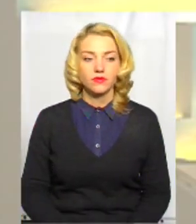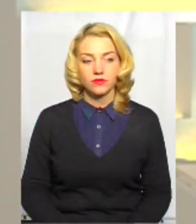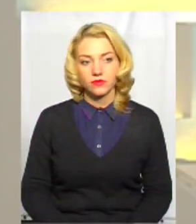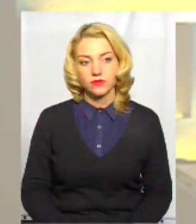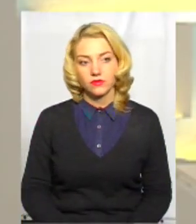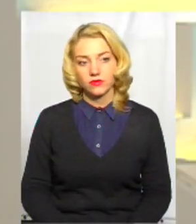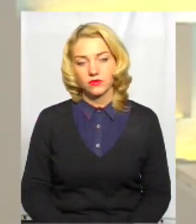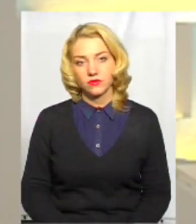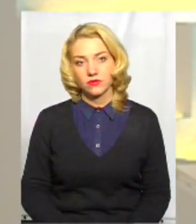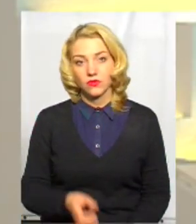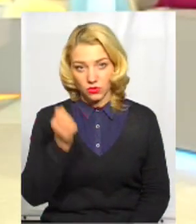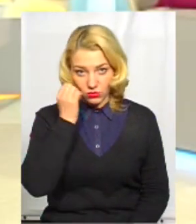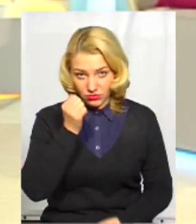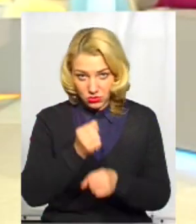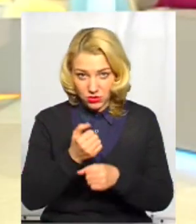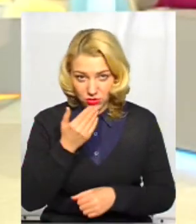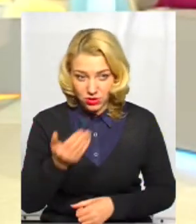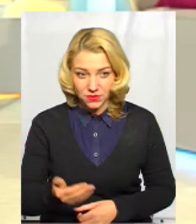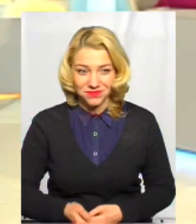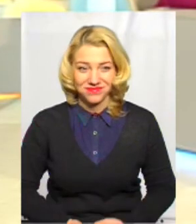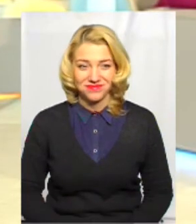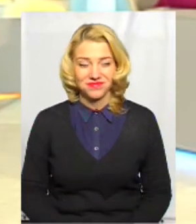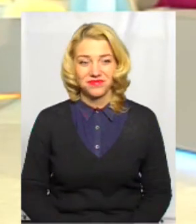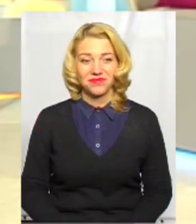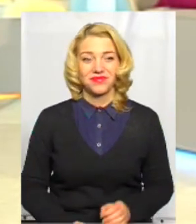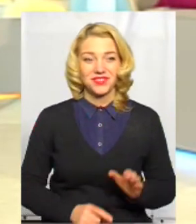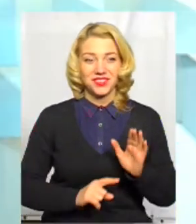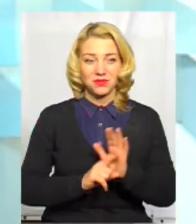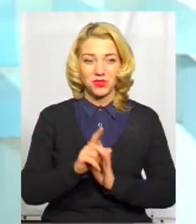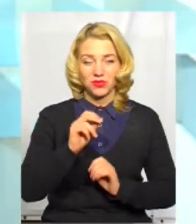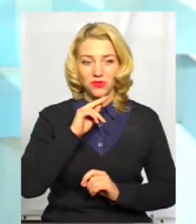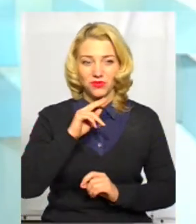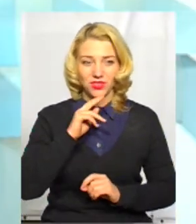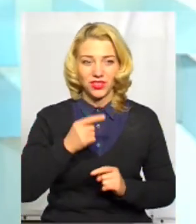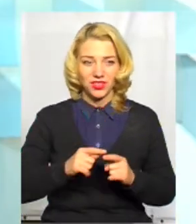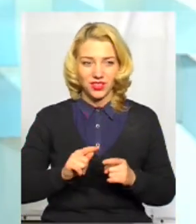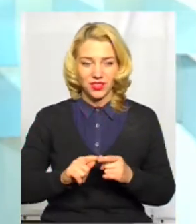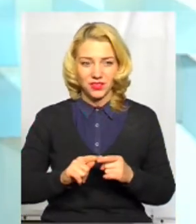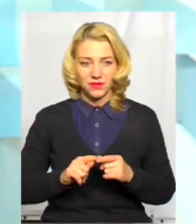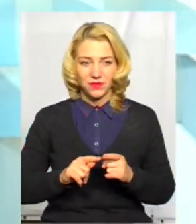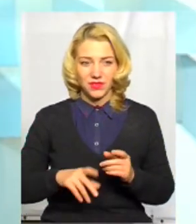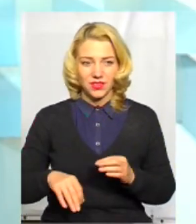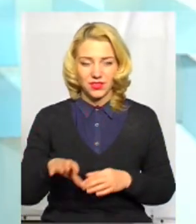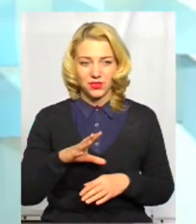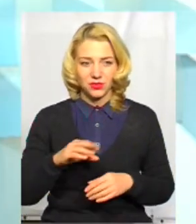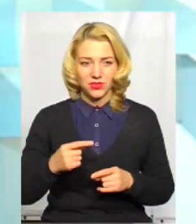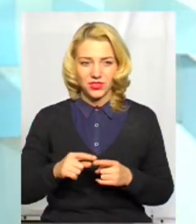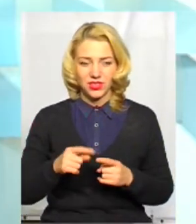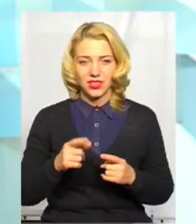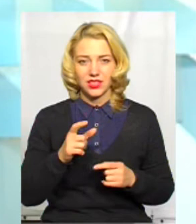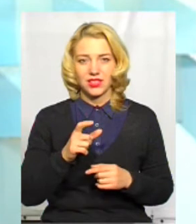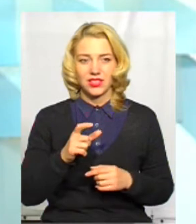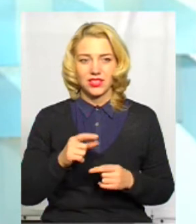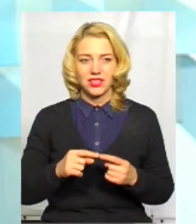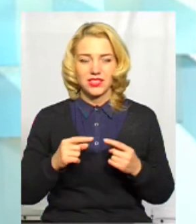«Москвич на ходу» Спочатку перша увага. Мене чомусь так зістарили на всіх засобах